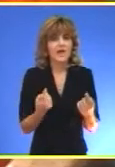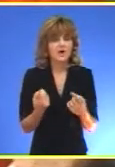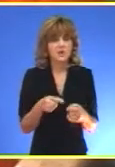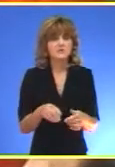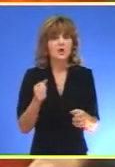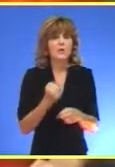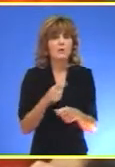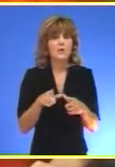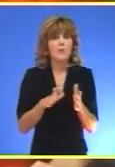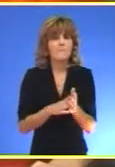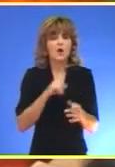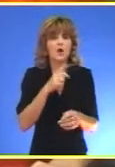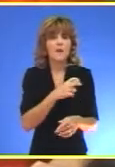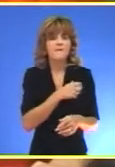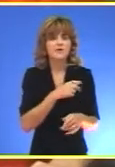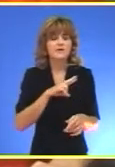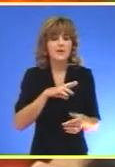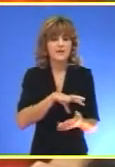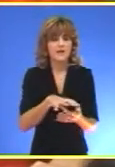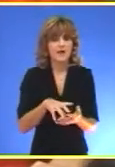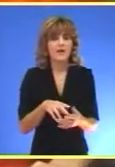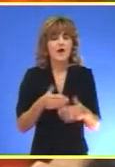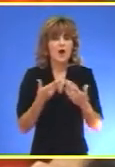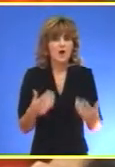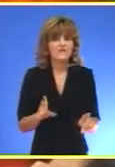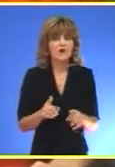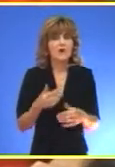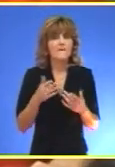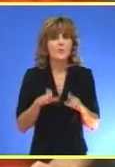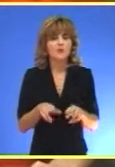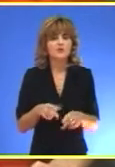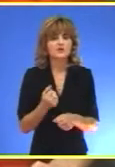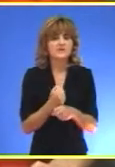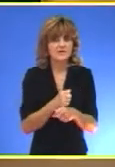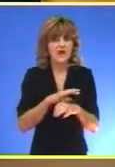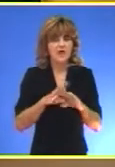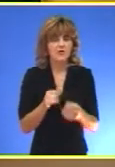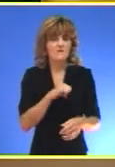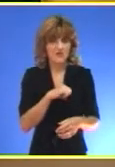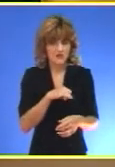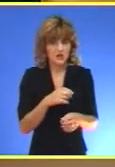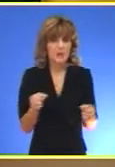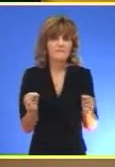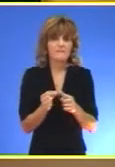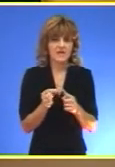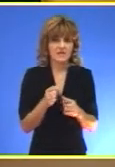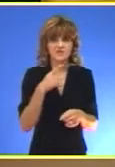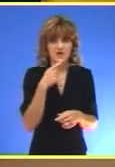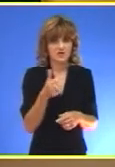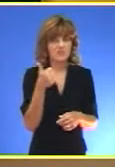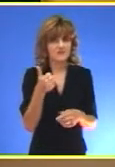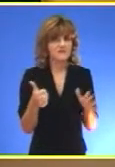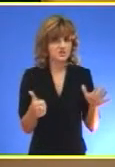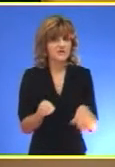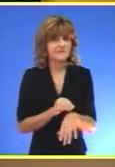Koji je doživala Poljska A posebno Rekion Lođa Otvara niz mogućnosti za saradnju sa Vojvodinom Pajtić je navao da je u prvih